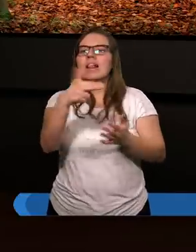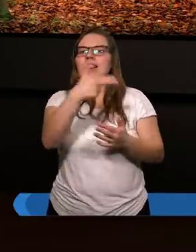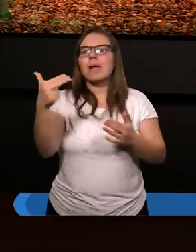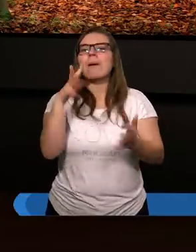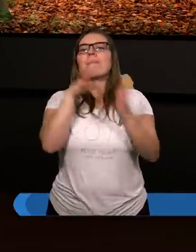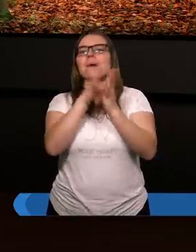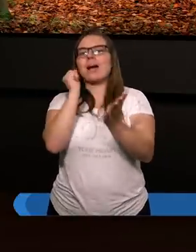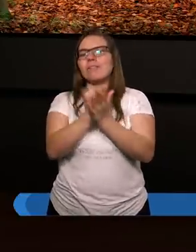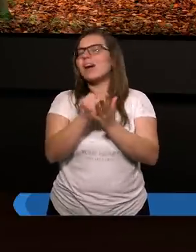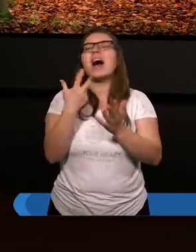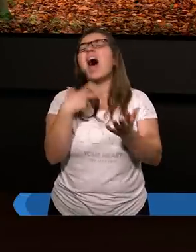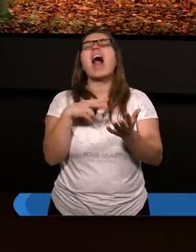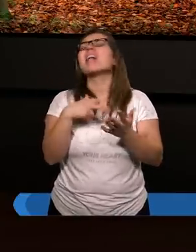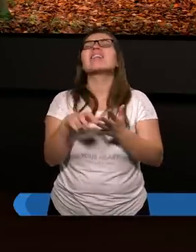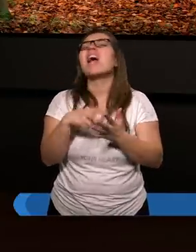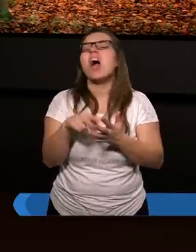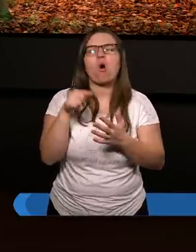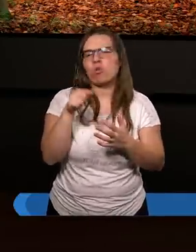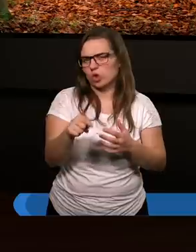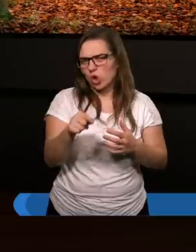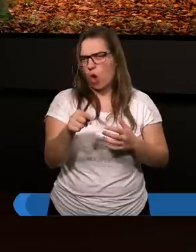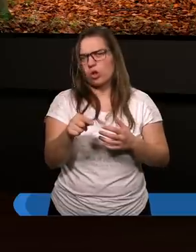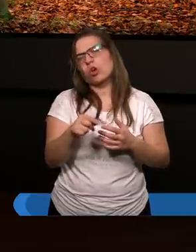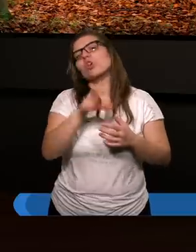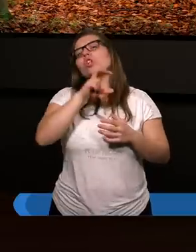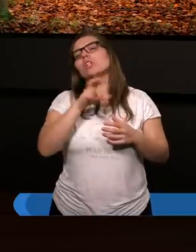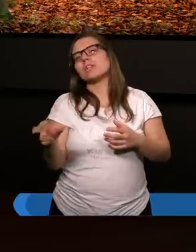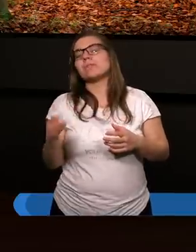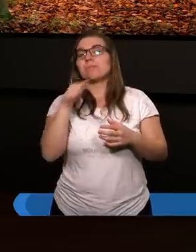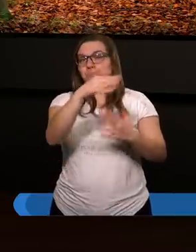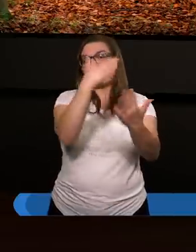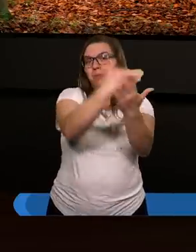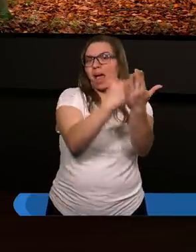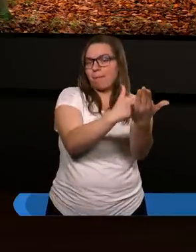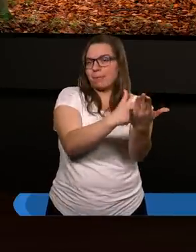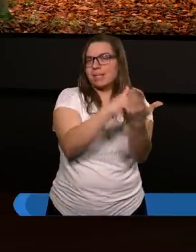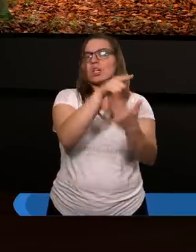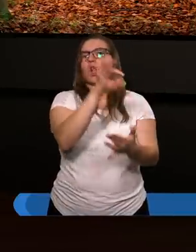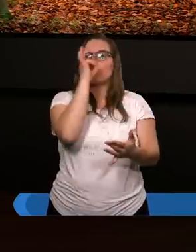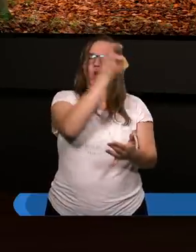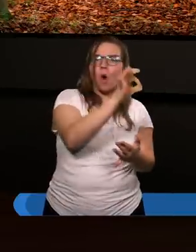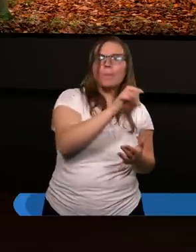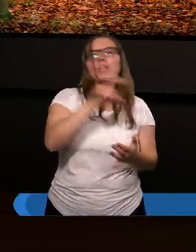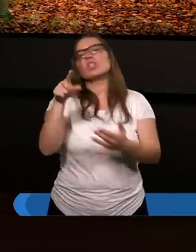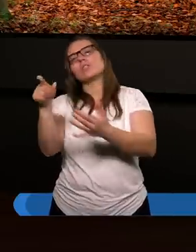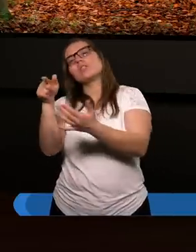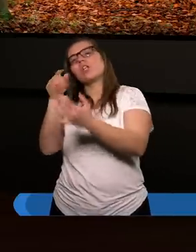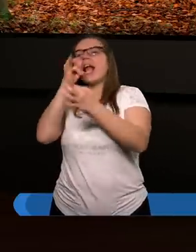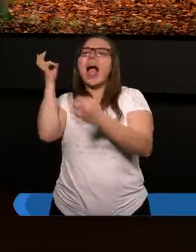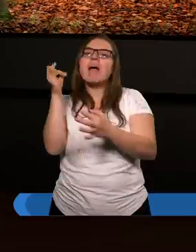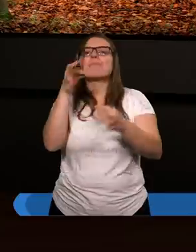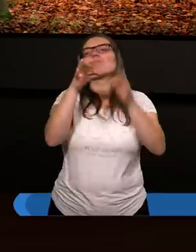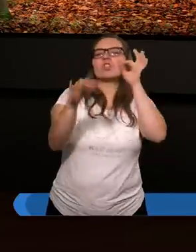ale nie chodzi o to, czy ten przepis był dobry, czy tamten dobry,